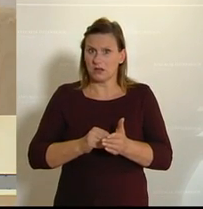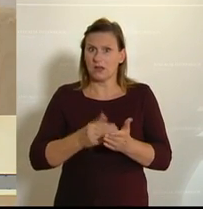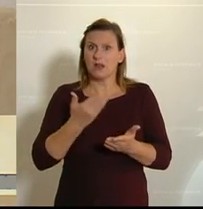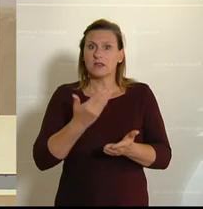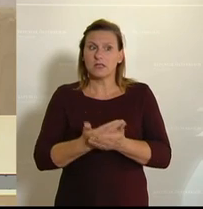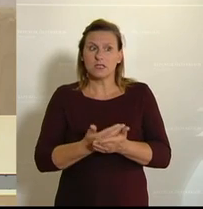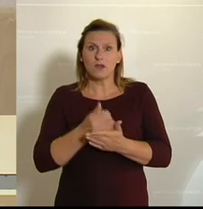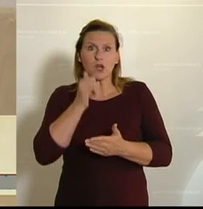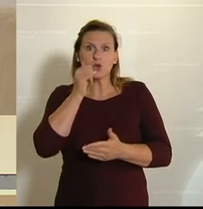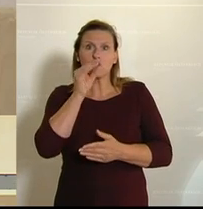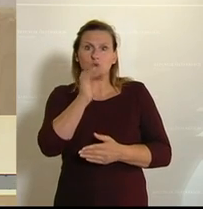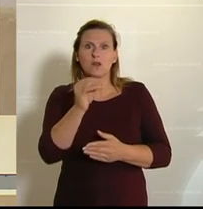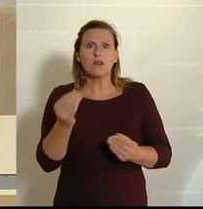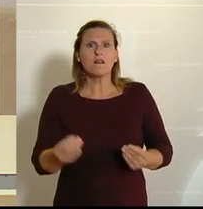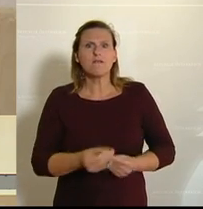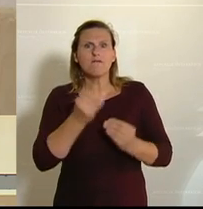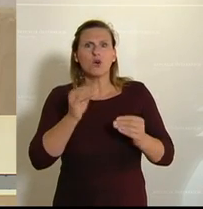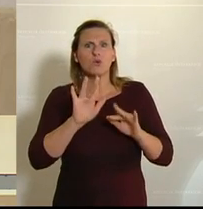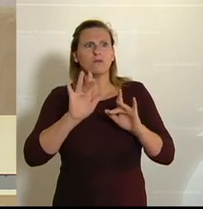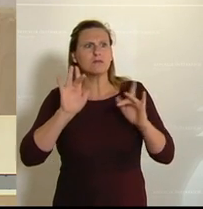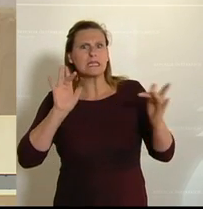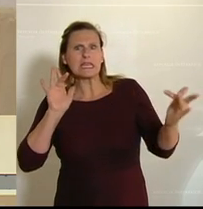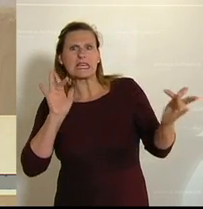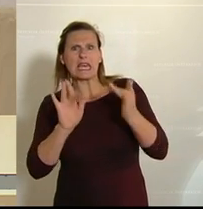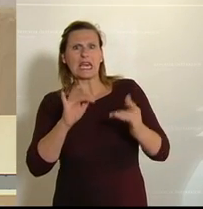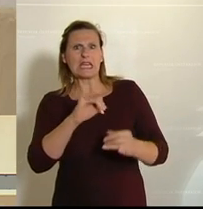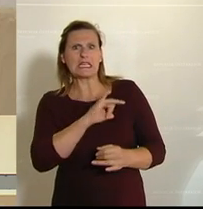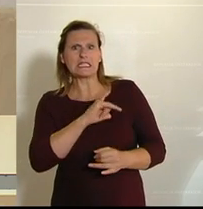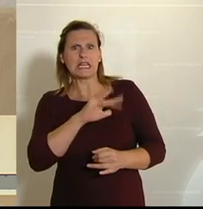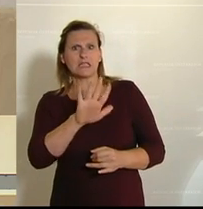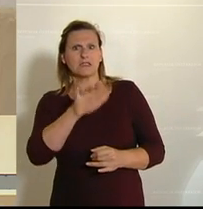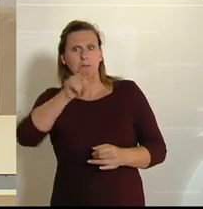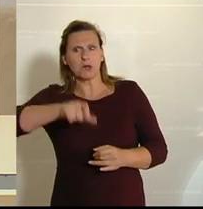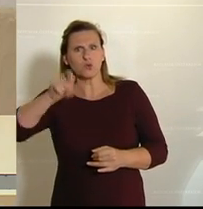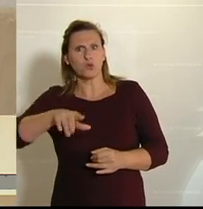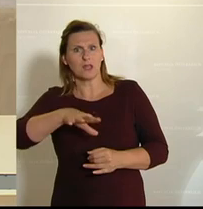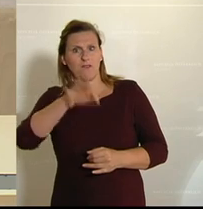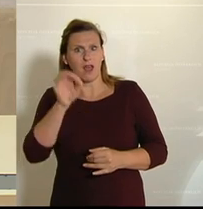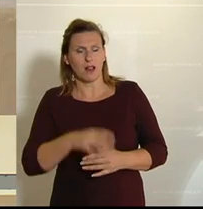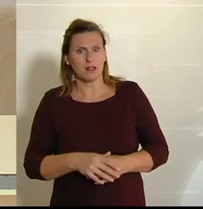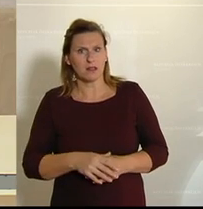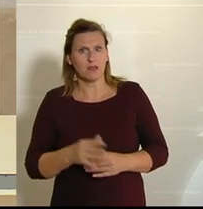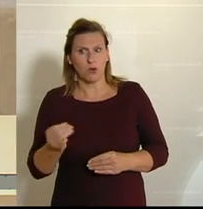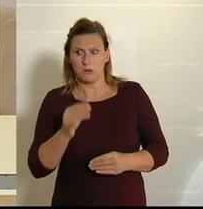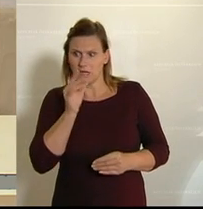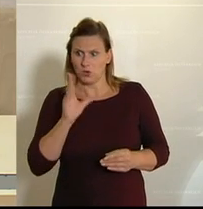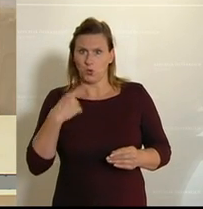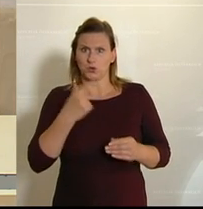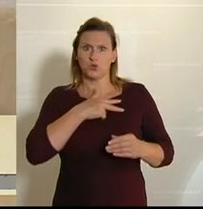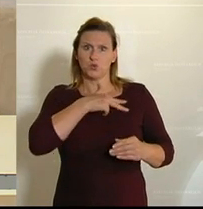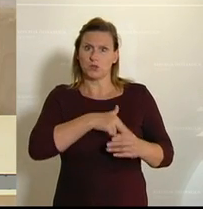sich gegen die Interessen Ihrer Wählerinnen und Wähler? Warum schließen Sie sich uns an, der